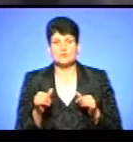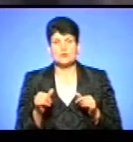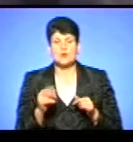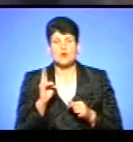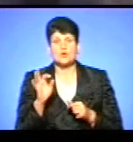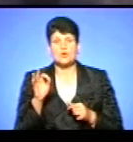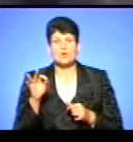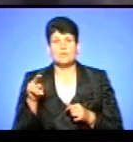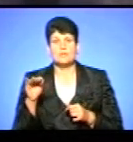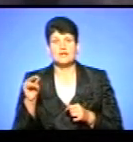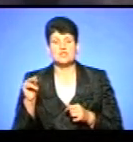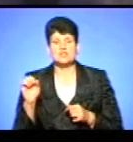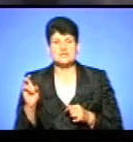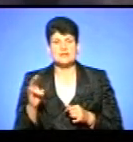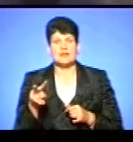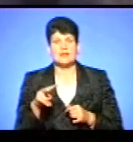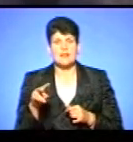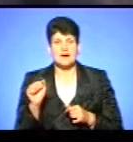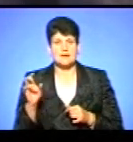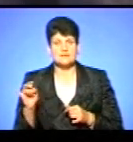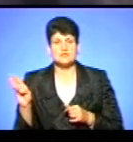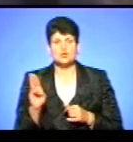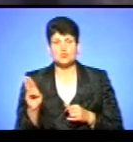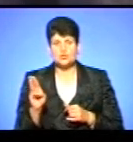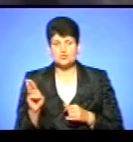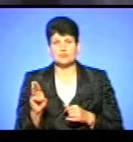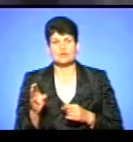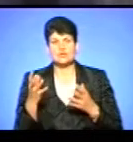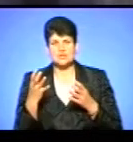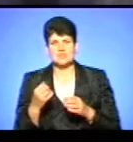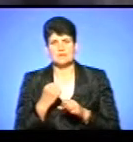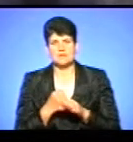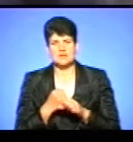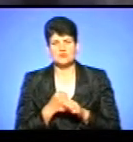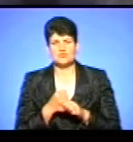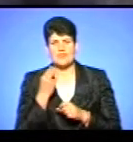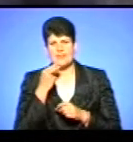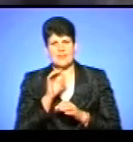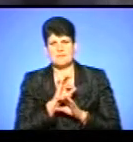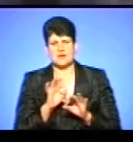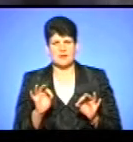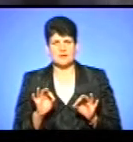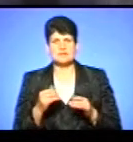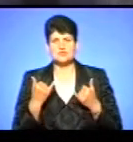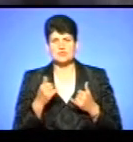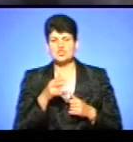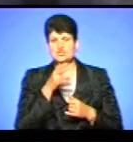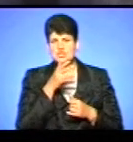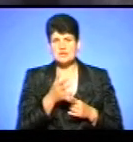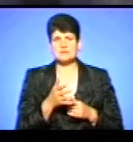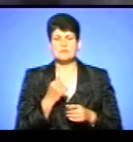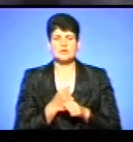в Копичинцях, в Ланівцях, в Шумську. Деякі з них ще працюють неефективно. Тобто, на даний час можна сказати, що